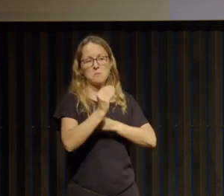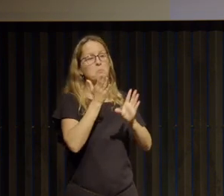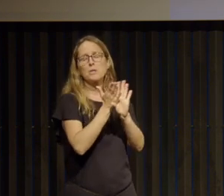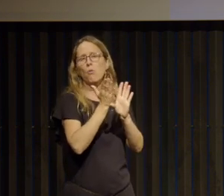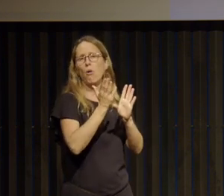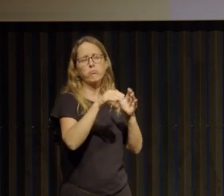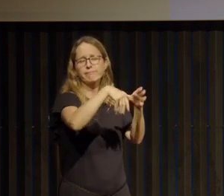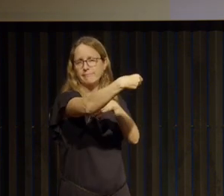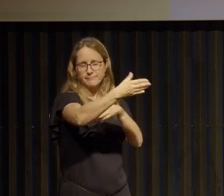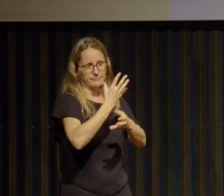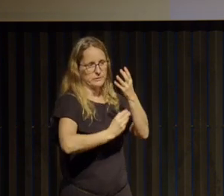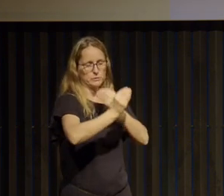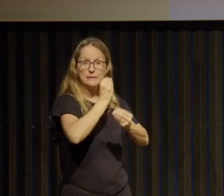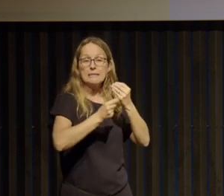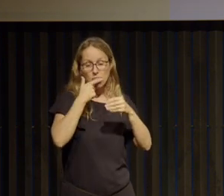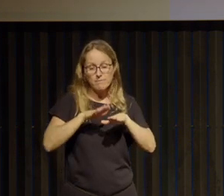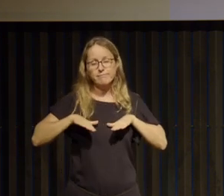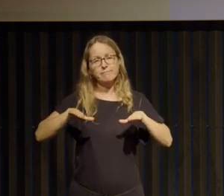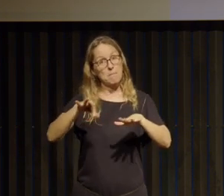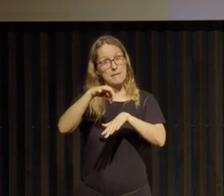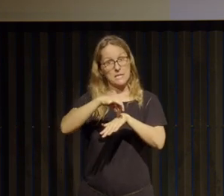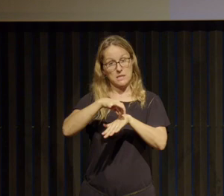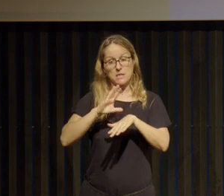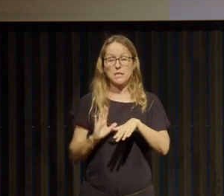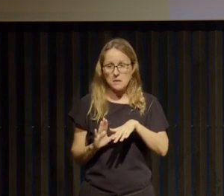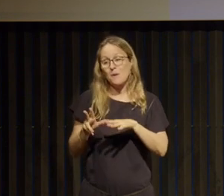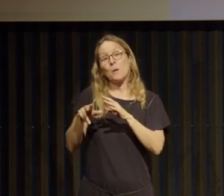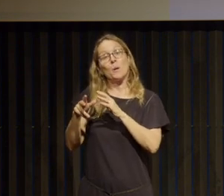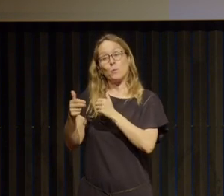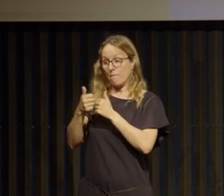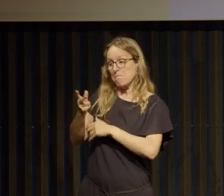indépendante donc j'ai eu pendant ma maladie j'ai eu un suivi on va dire médical et thérapeutique qui était très